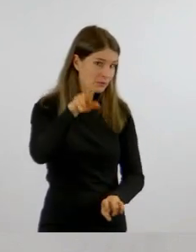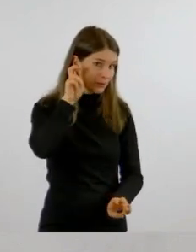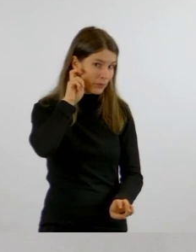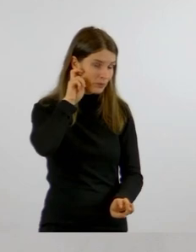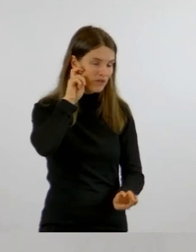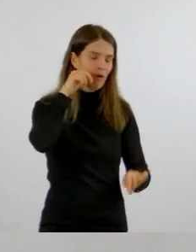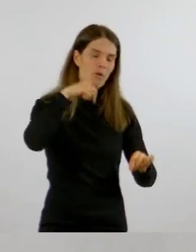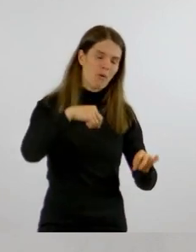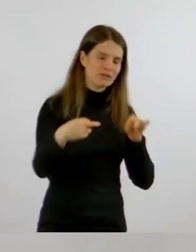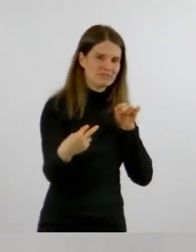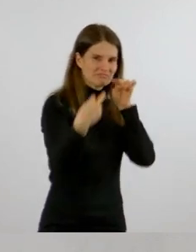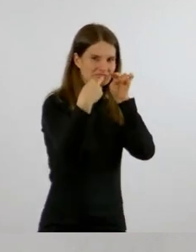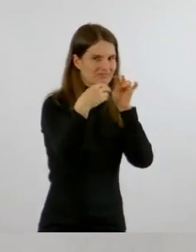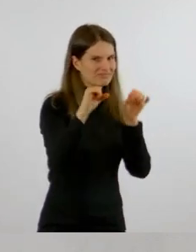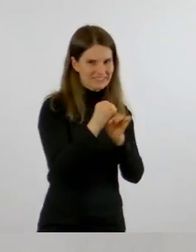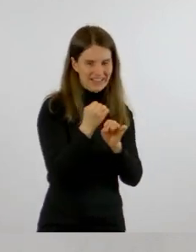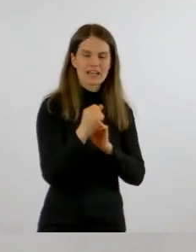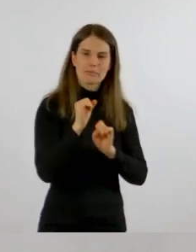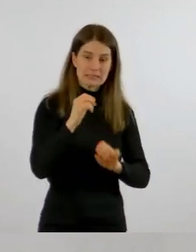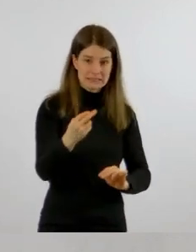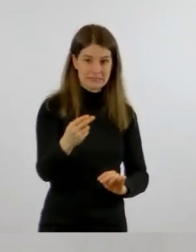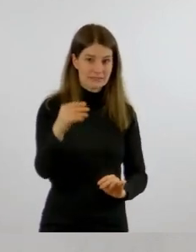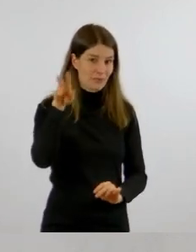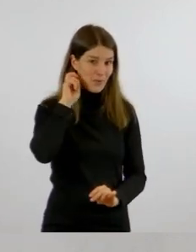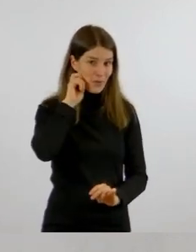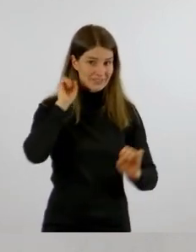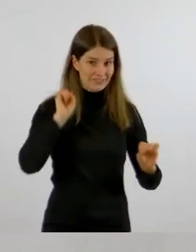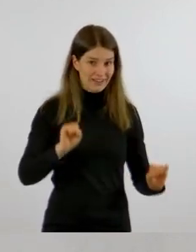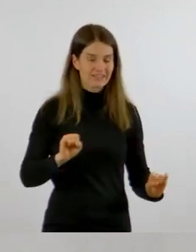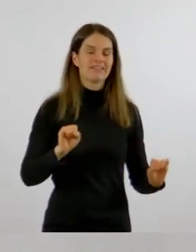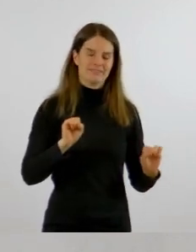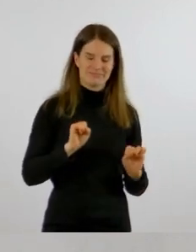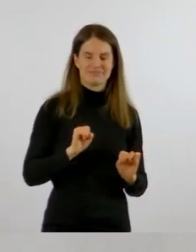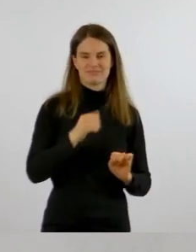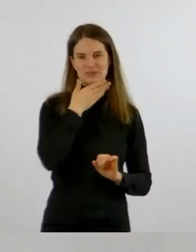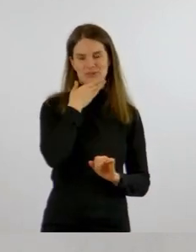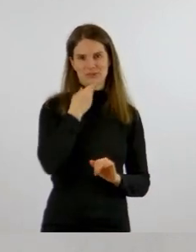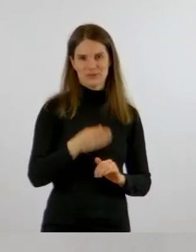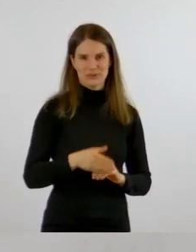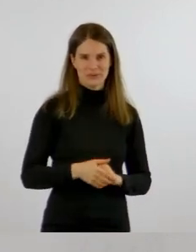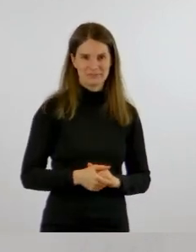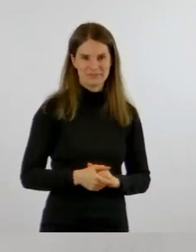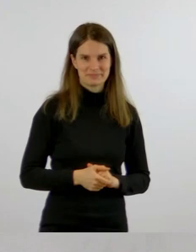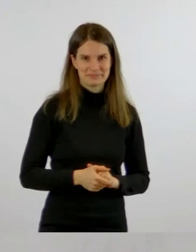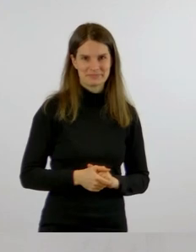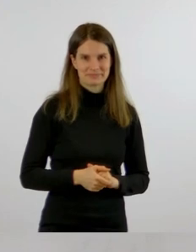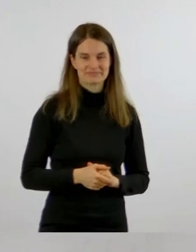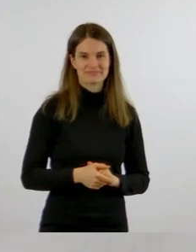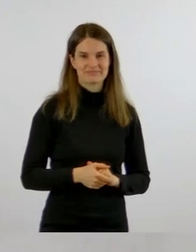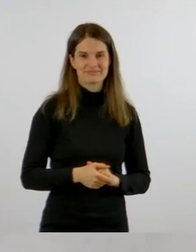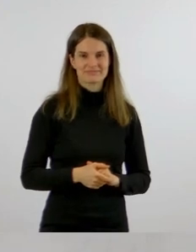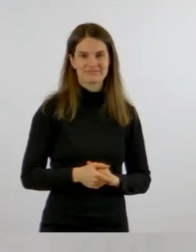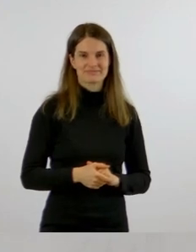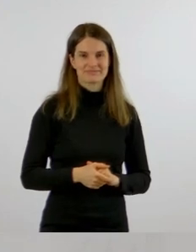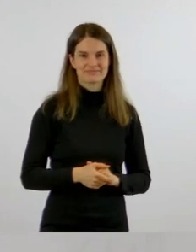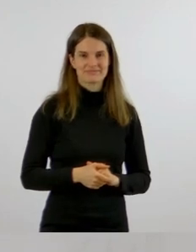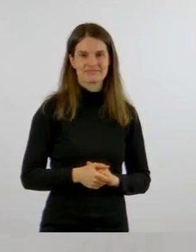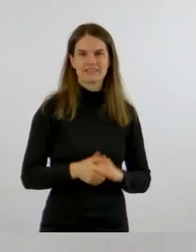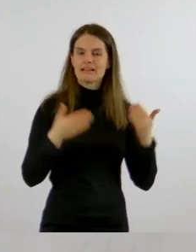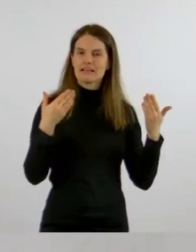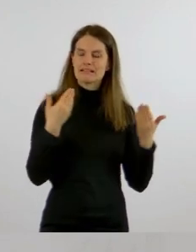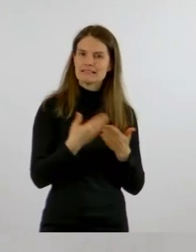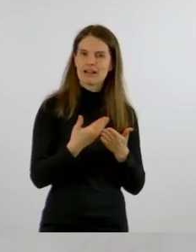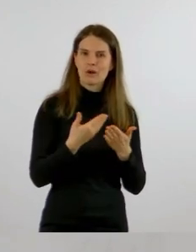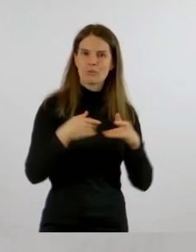nicht sehen heute, aber hören? Gut. Wir haben deshalb heute vielleicht auch das Ziel, das etwas